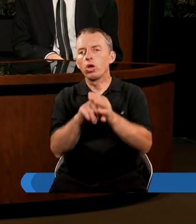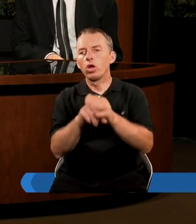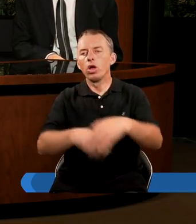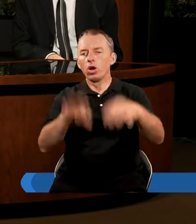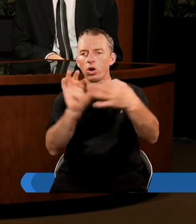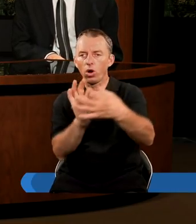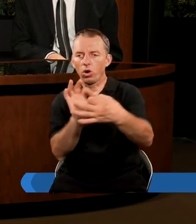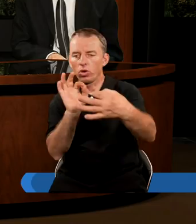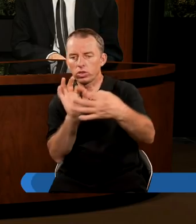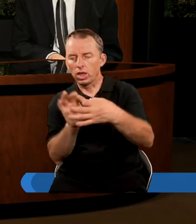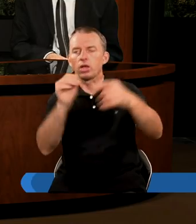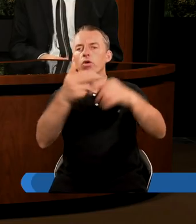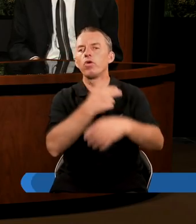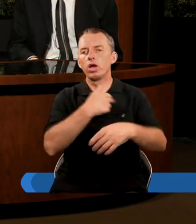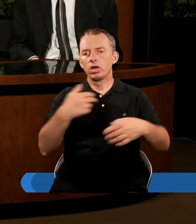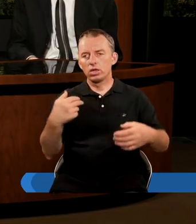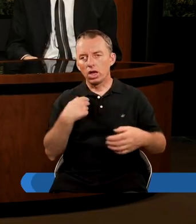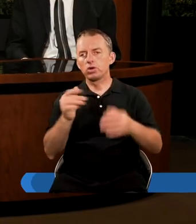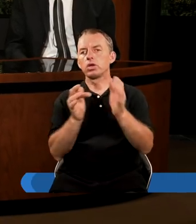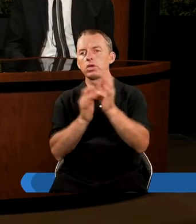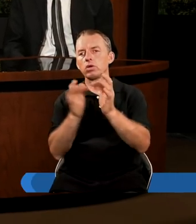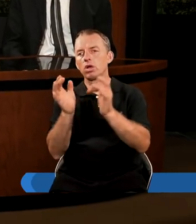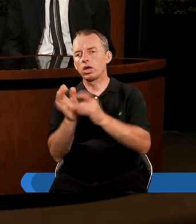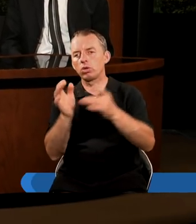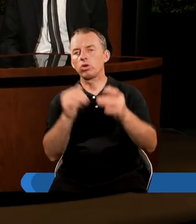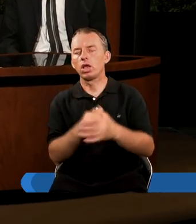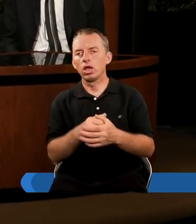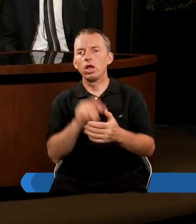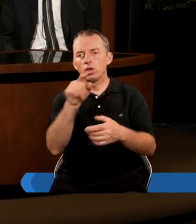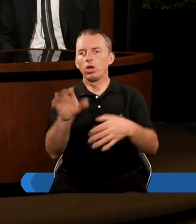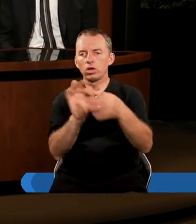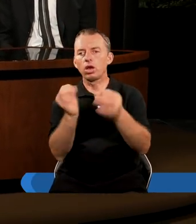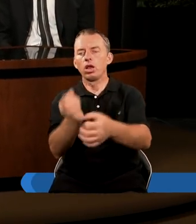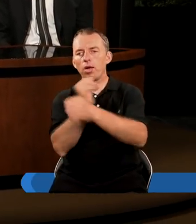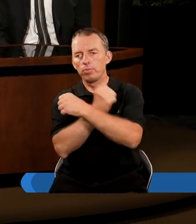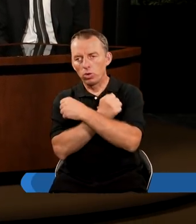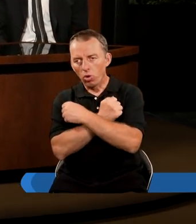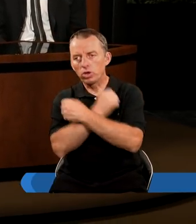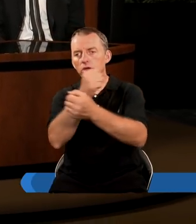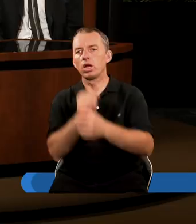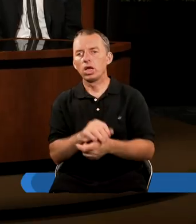relacji naszej do Jezusa Chrystusa. To jest relacja miłości